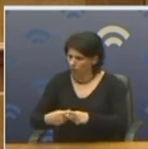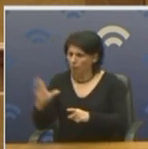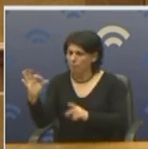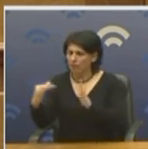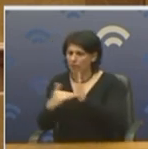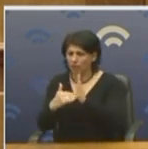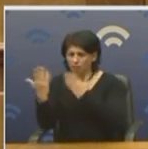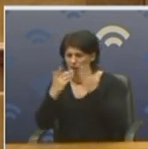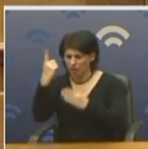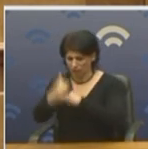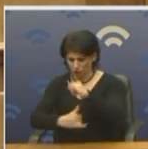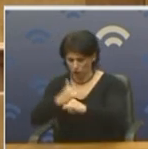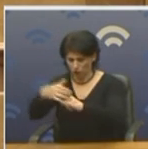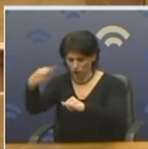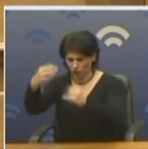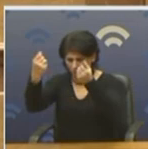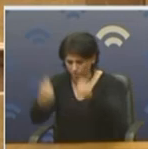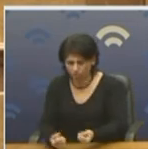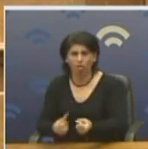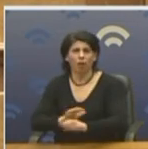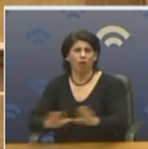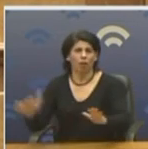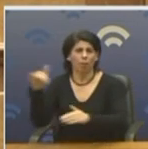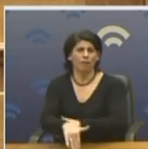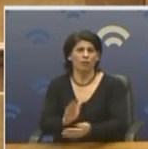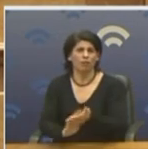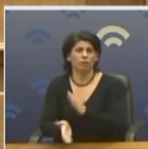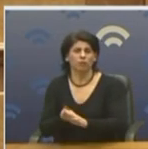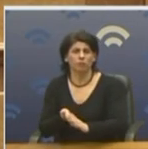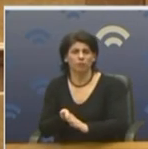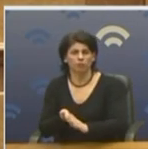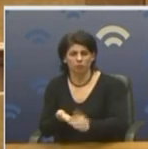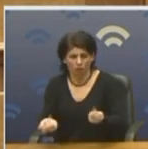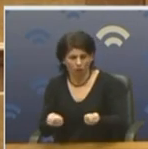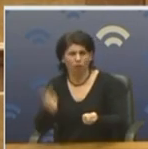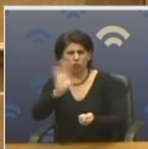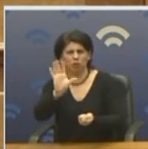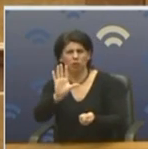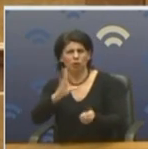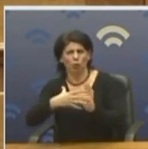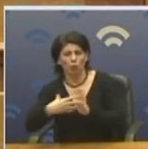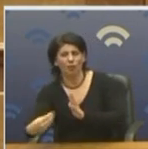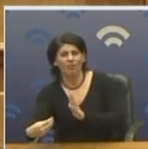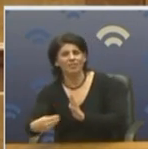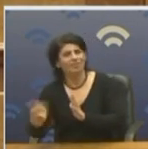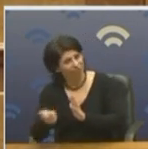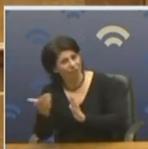.000 μαθητές σε ένα site, δεν αντέχει η πλατφόρμα. Δεν έχουμε γρήγορη. Θα πέσει του πλέον. Κάνετε εκπαιδευτική τηλεόραση. Και το αντιγράψα και το κάνανε.